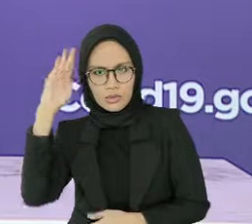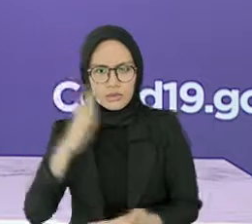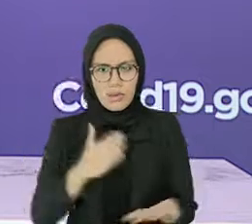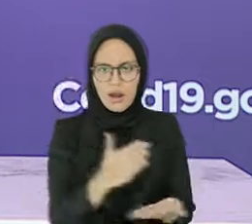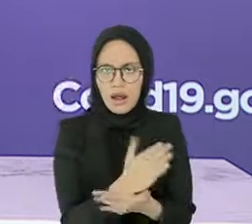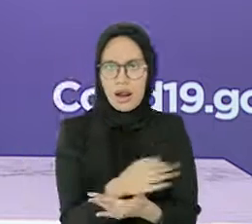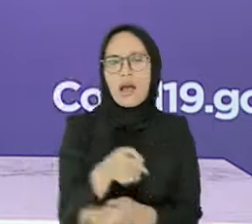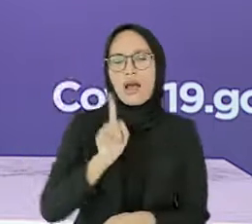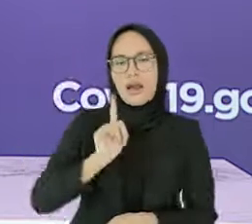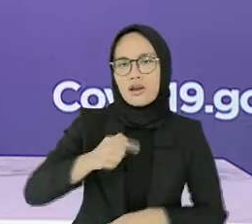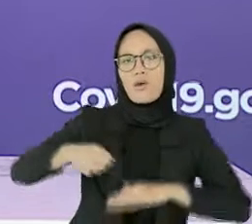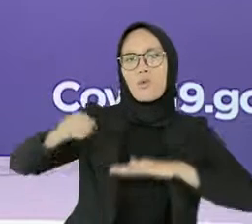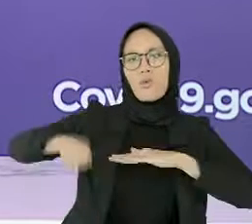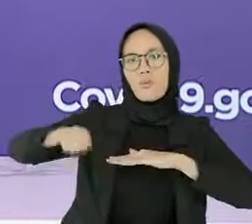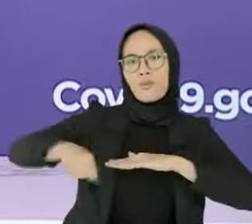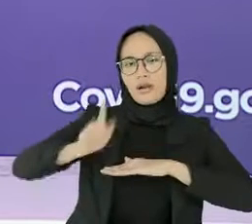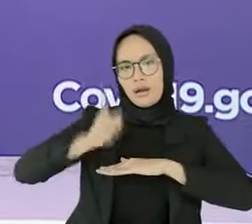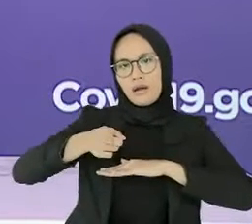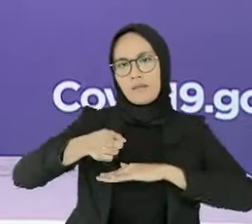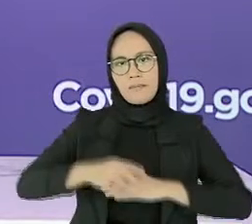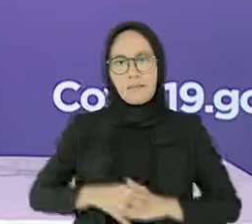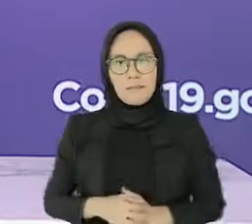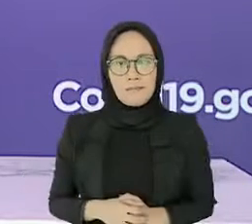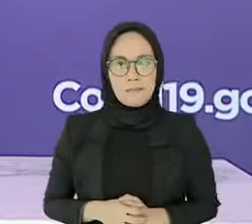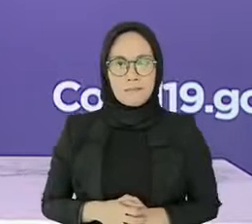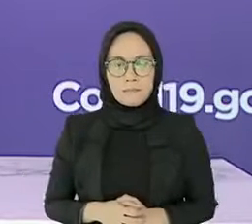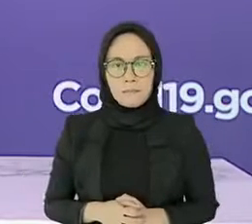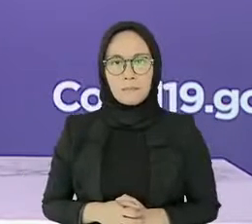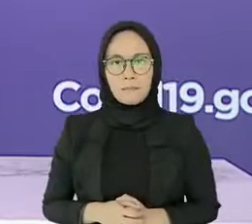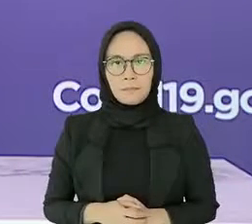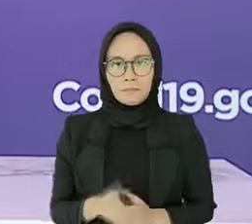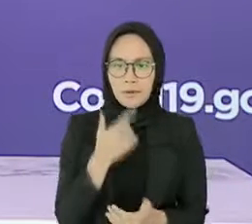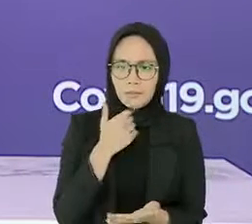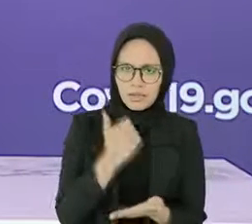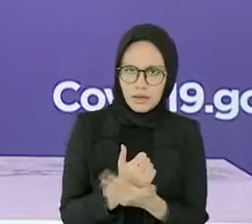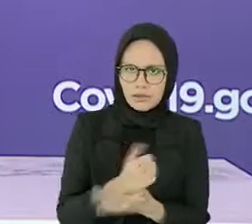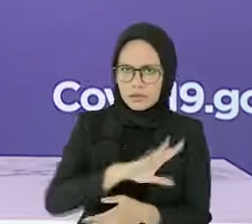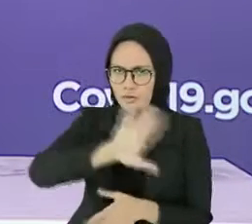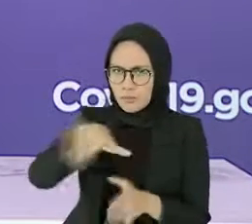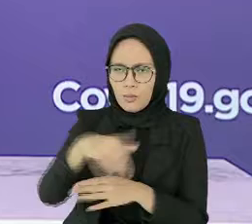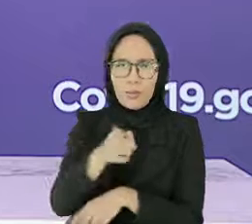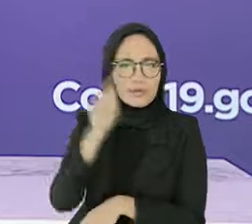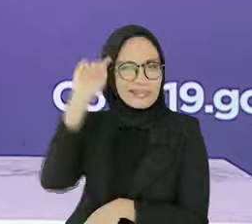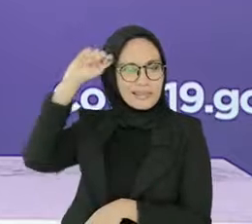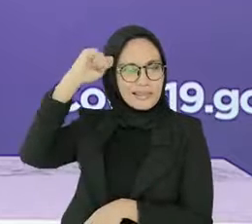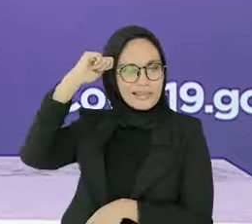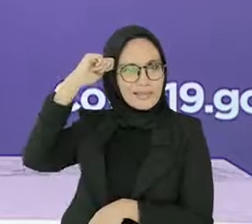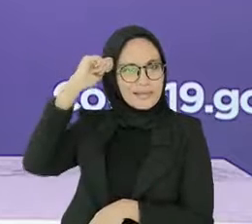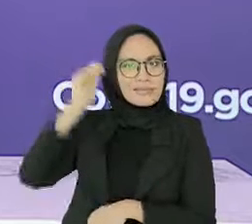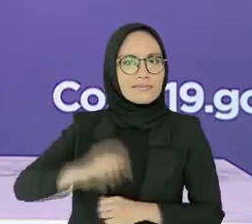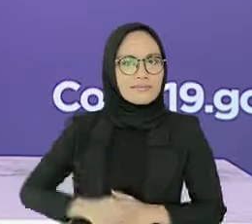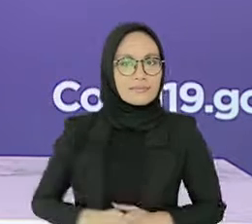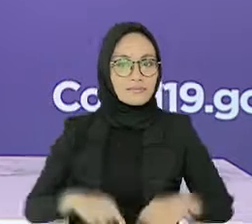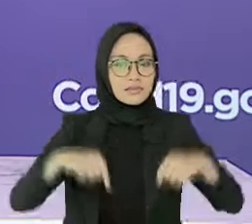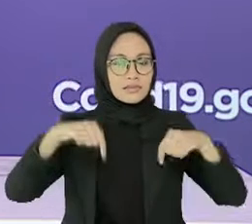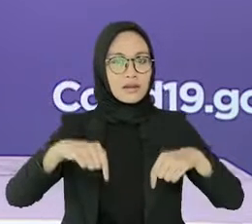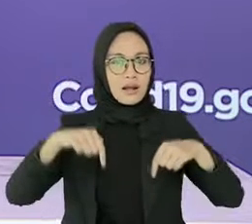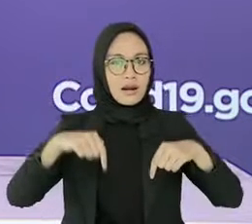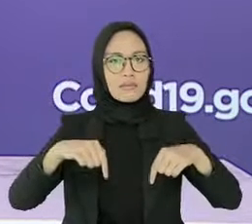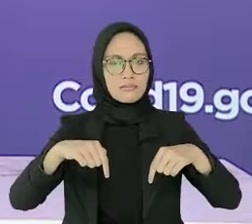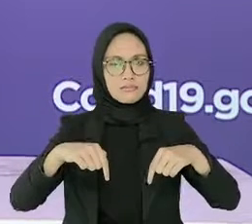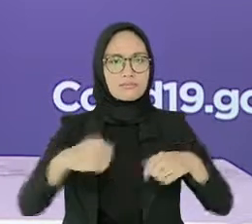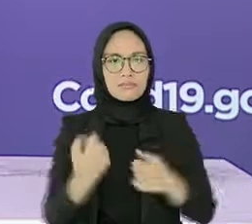lapangan, akan diberikan sanksi tegas. Penting untuk diingat bahwa meskipun saat ini kita tengah